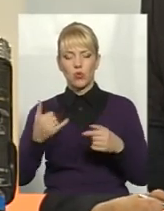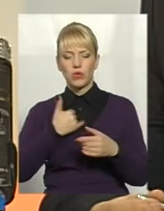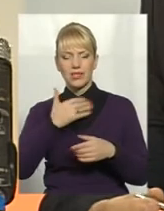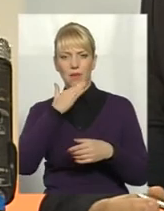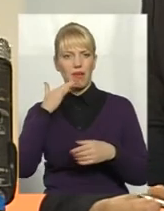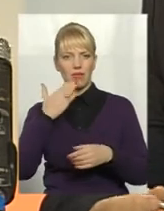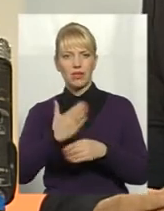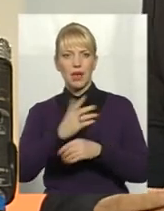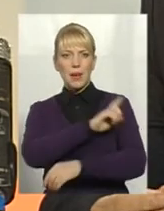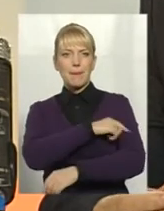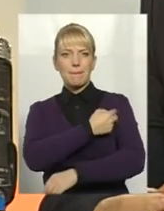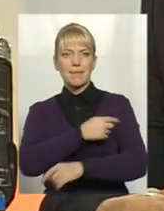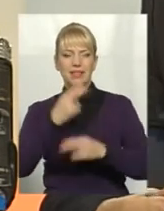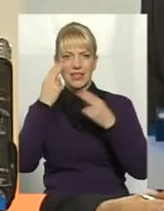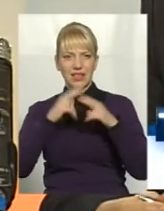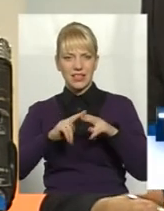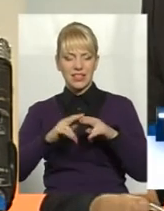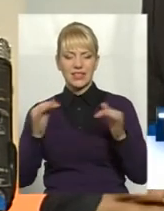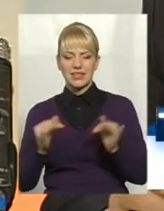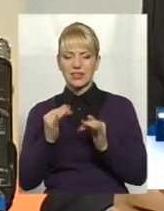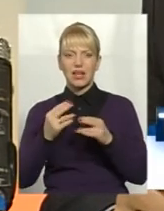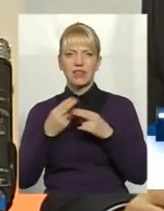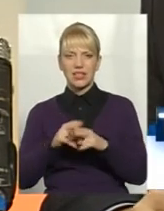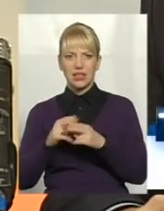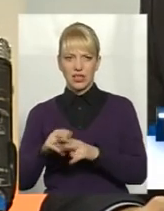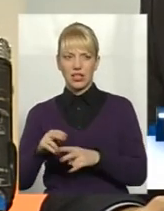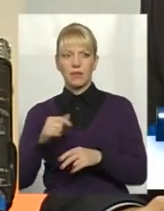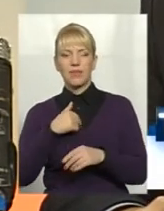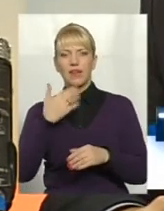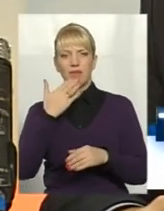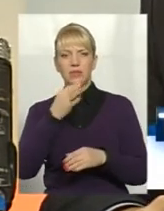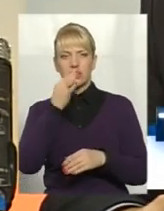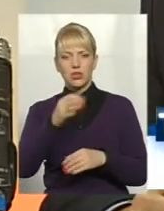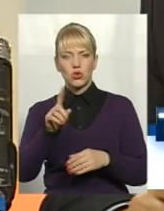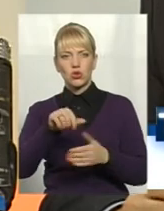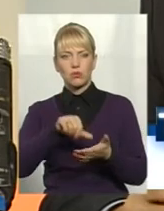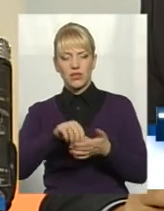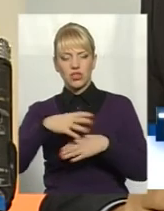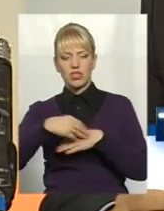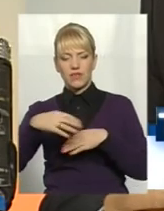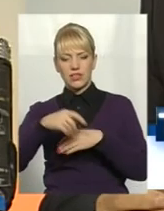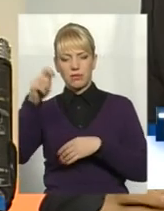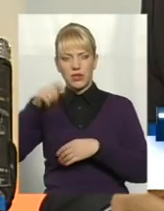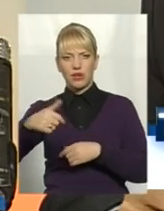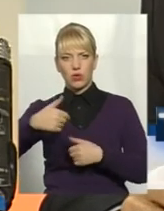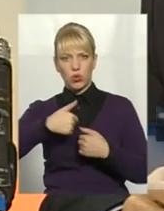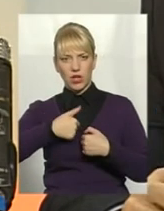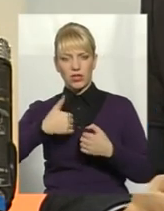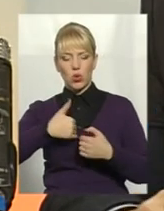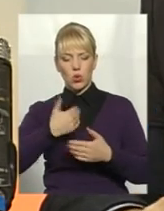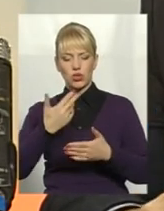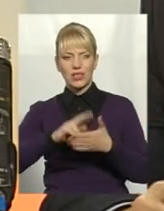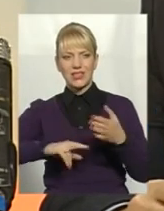і цікава дуже медтехніка. І я скажу так, представник Швеції приїхав до нас, хоче її